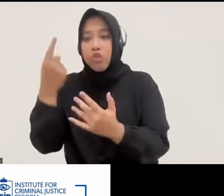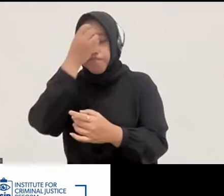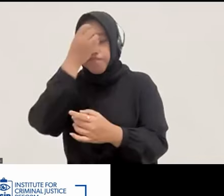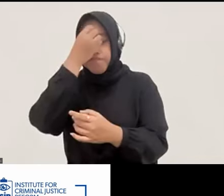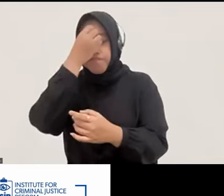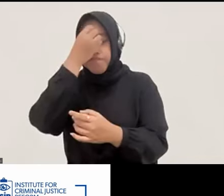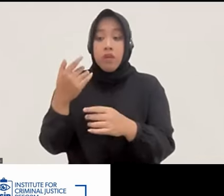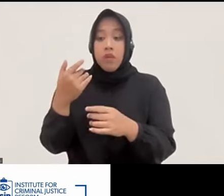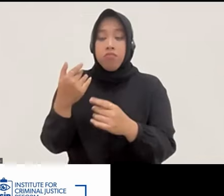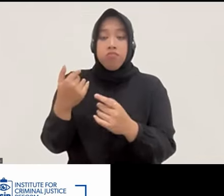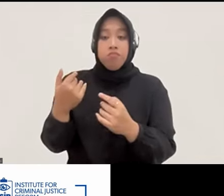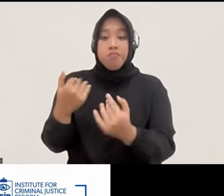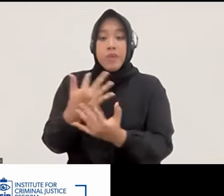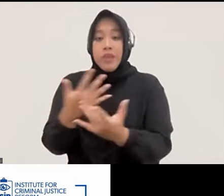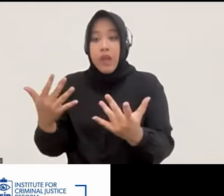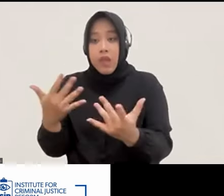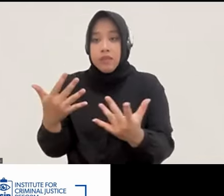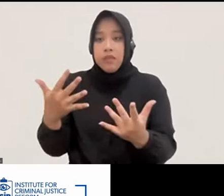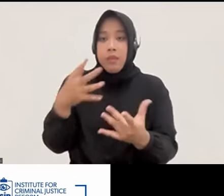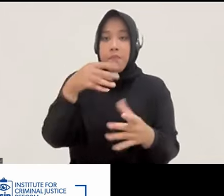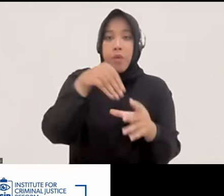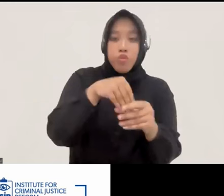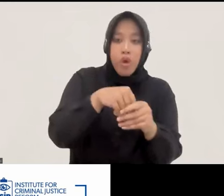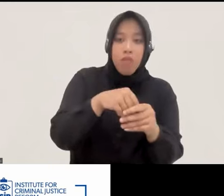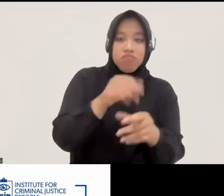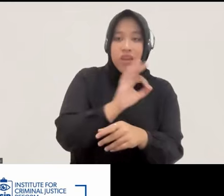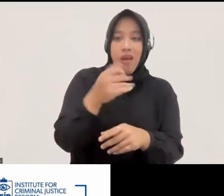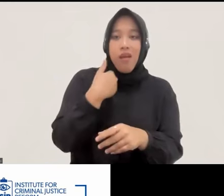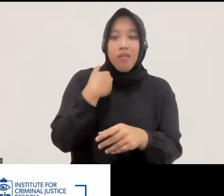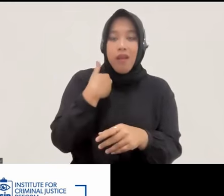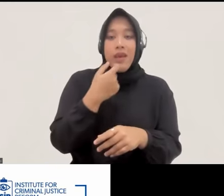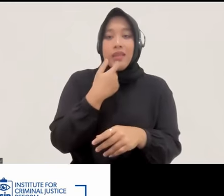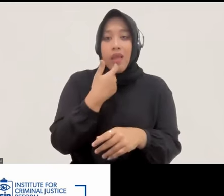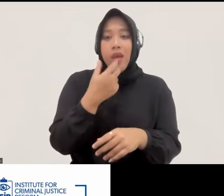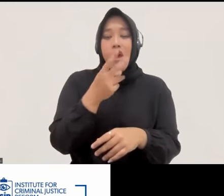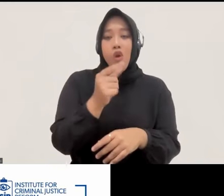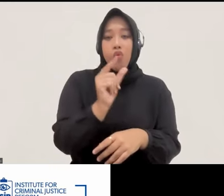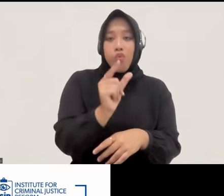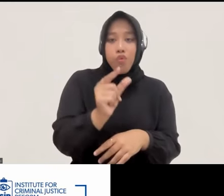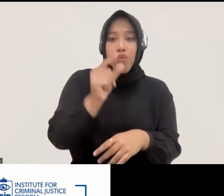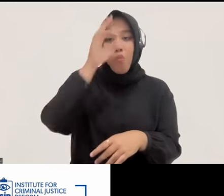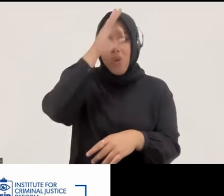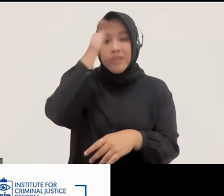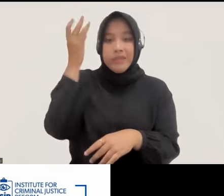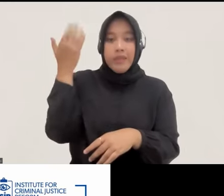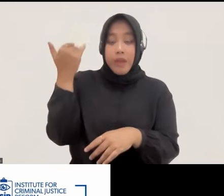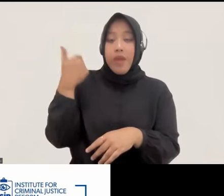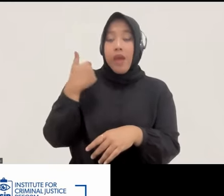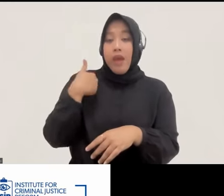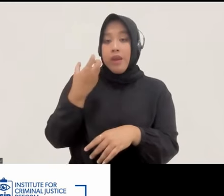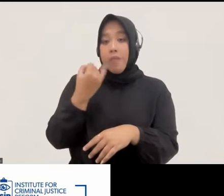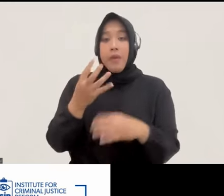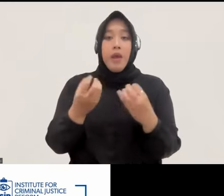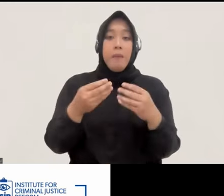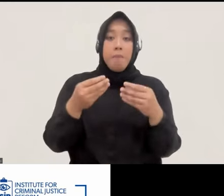partisipasi bermakna yang terjadi dalam proses pembahasan RUU Polri yang lalu. Lalu dari segi material, tadi ada beberapa poin penting